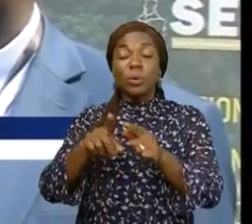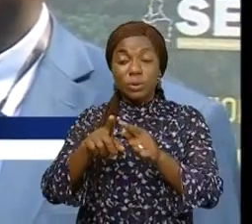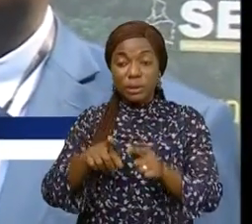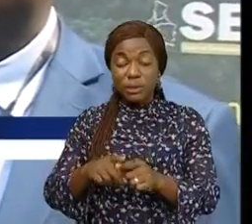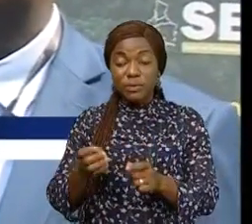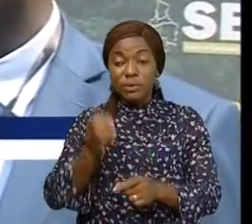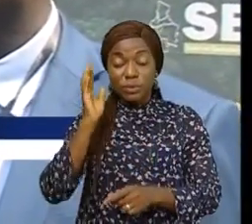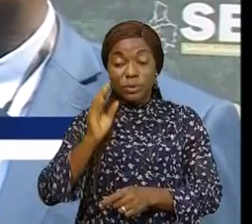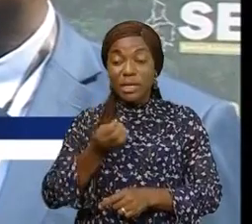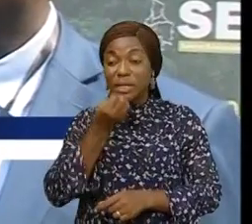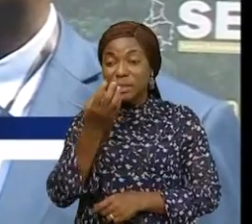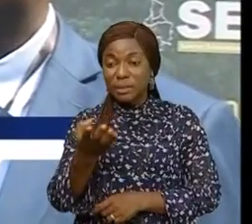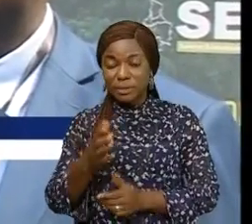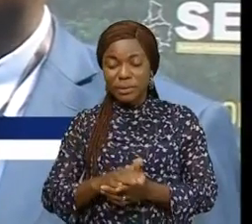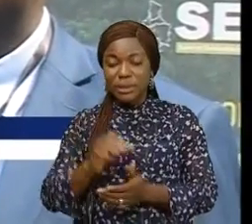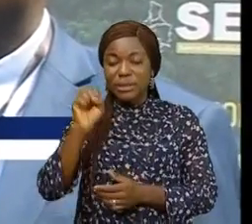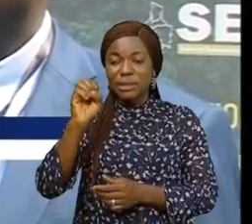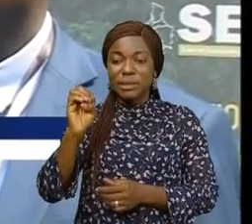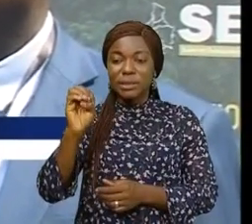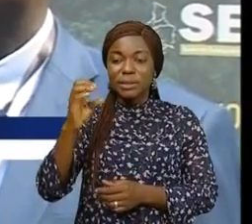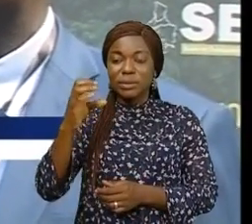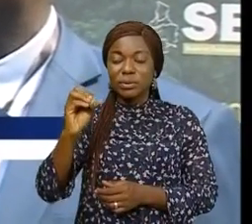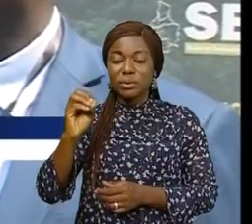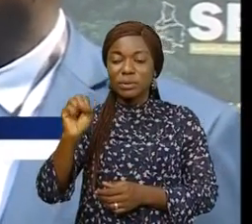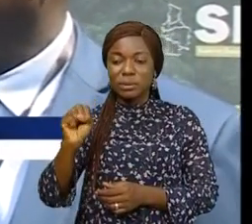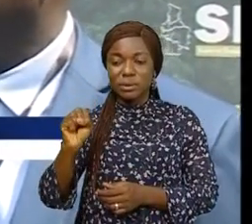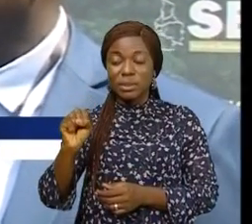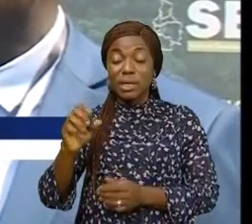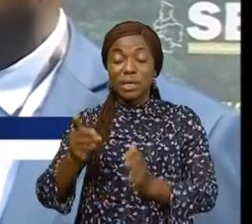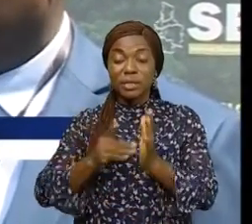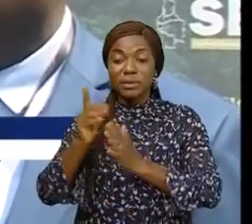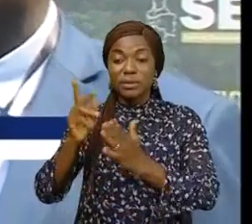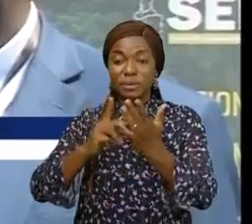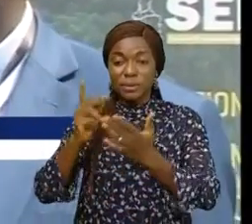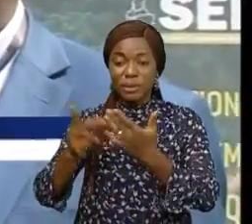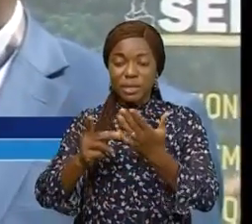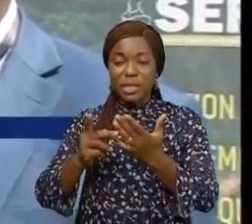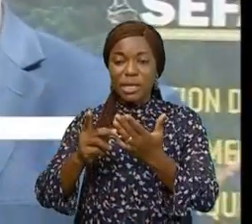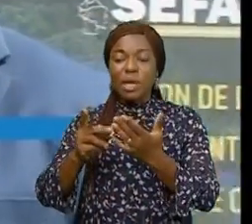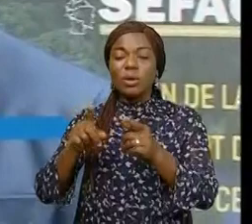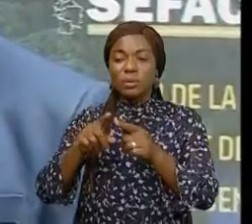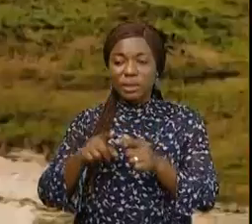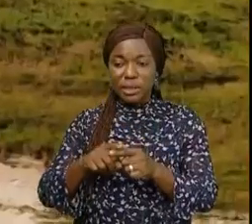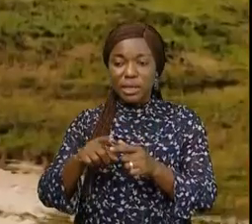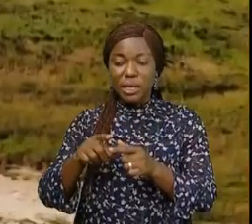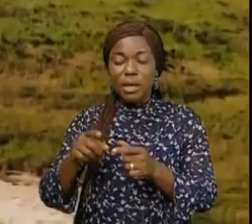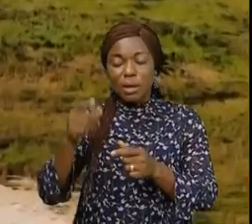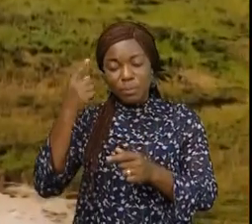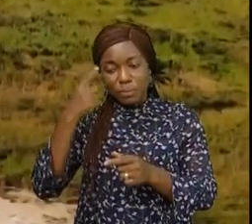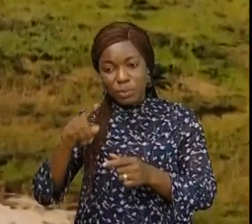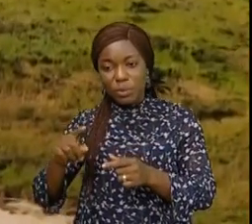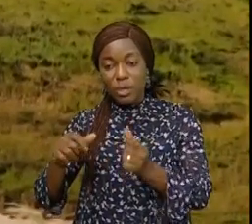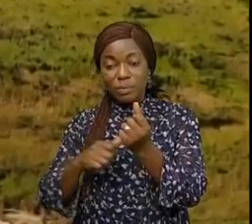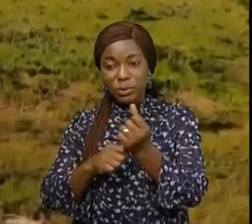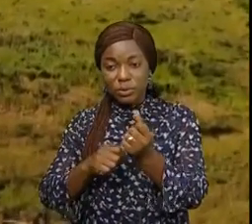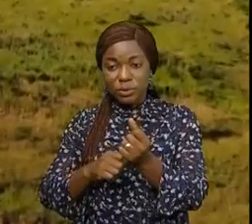exemple. La CICOS a développé ce que nous appelons un produit smartphone qui permet aux navigateurs